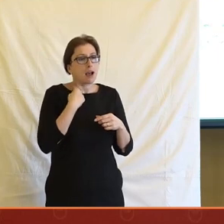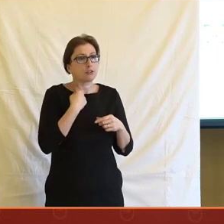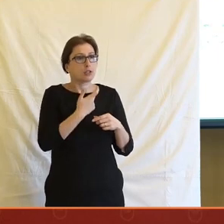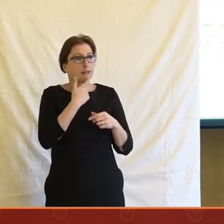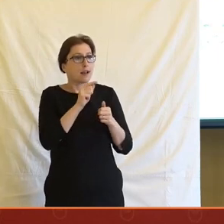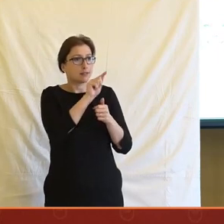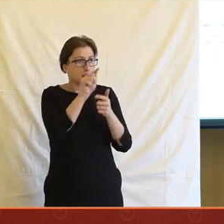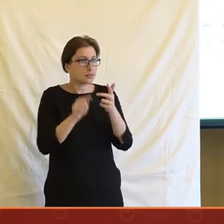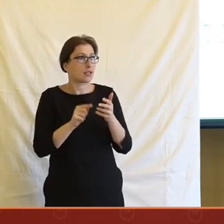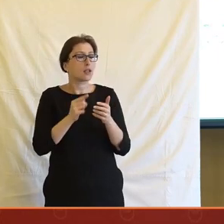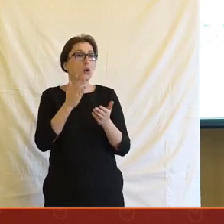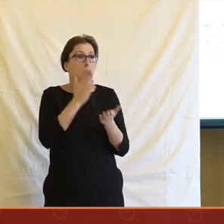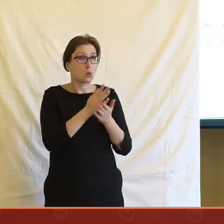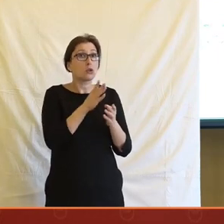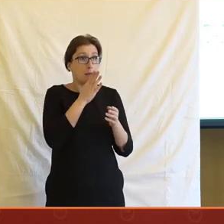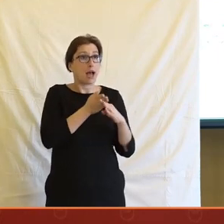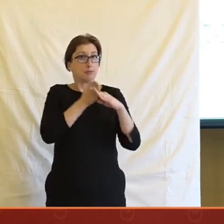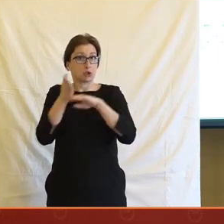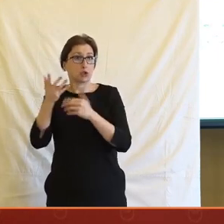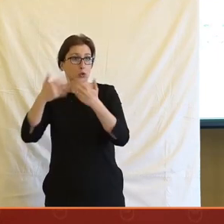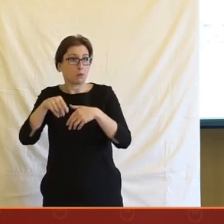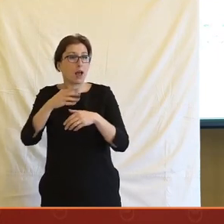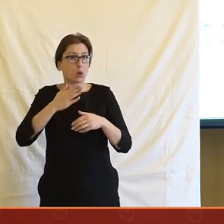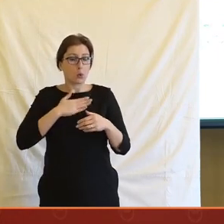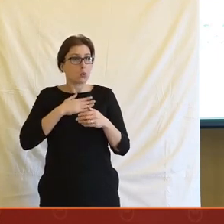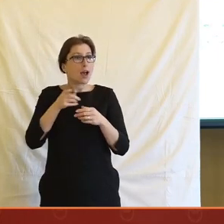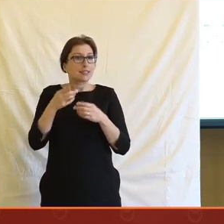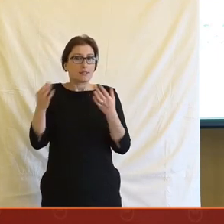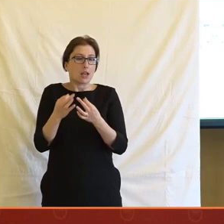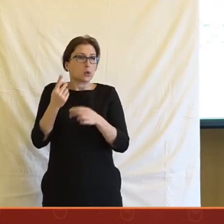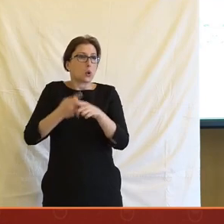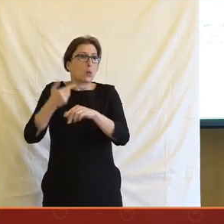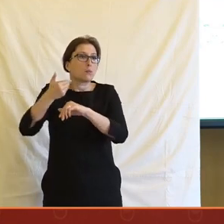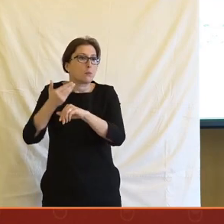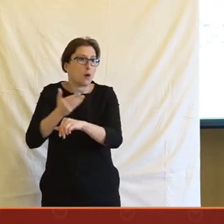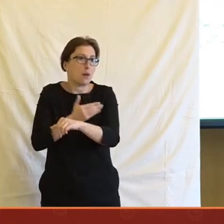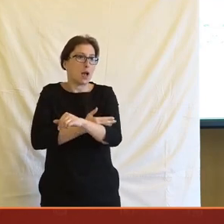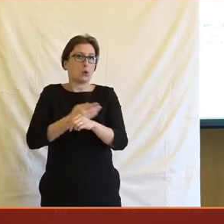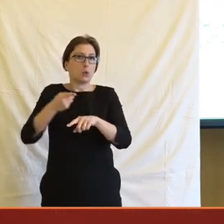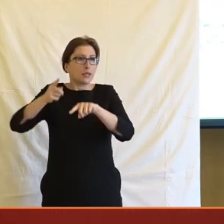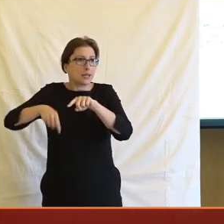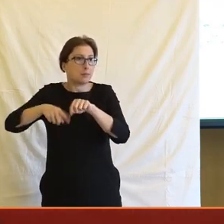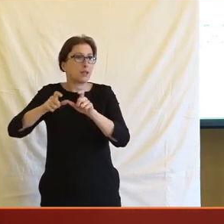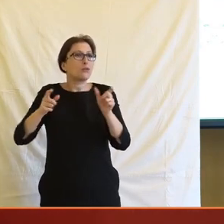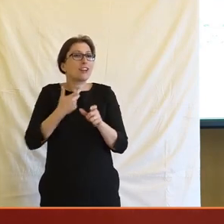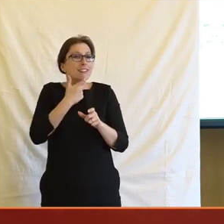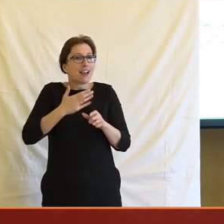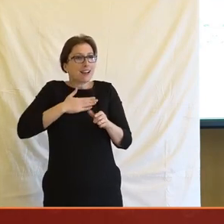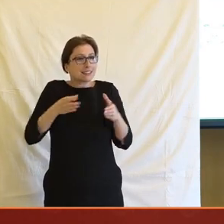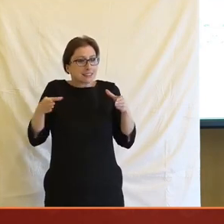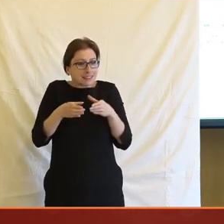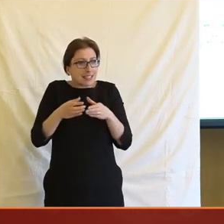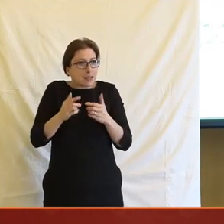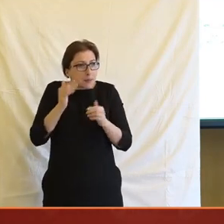třeba i výzkumníci, tady k těm nástrojům budou mít přístup, zatímco u nás ta věc bude vždycky pomalejší, bude kulhat, to znamená, že zase nás to v tom rozvoji